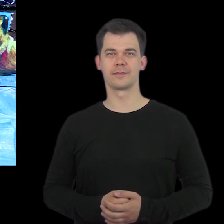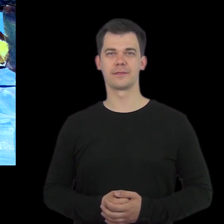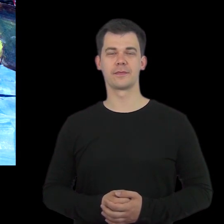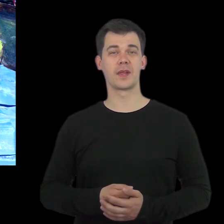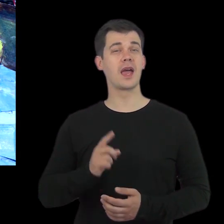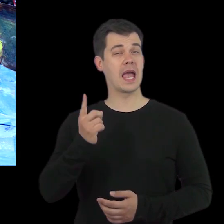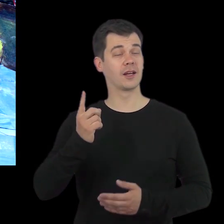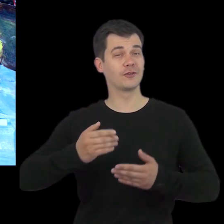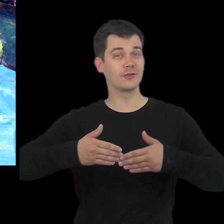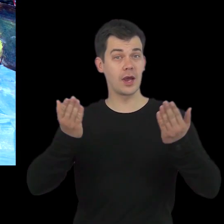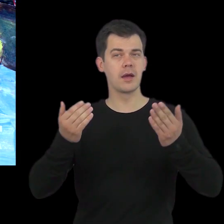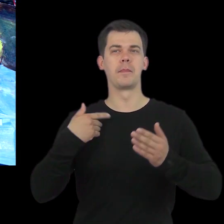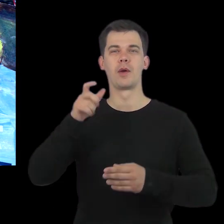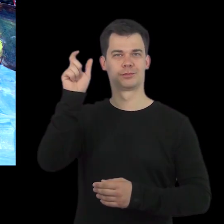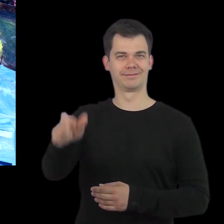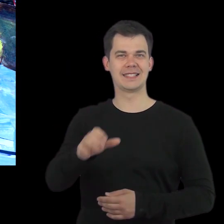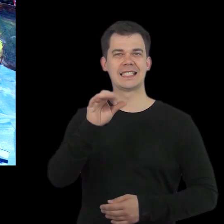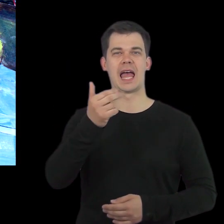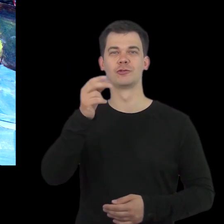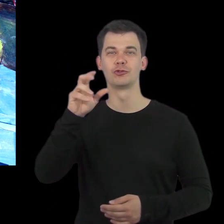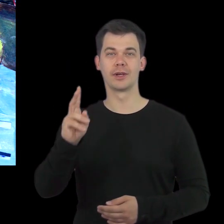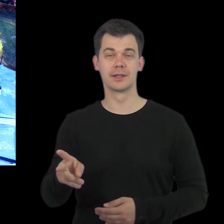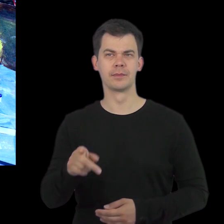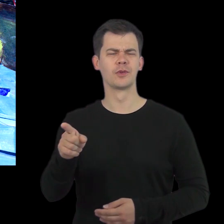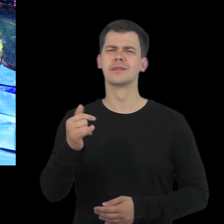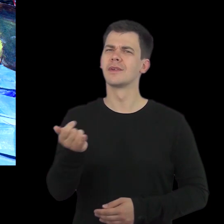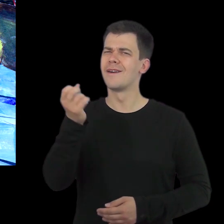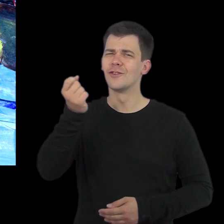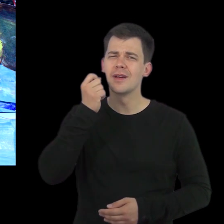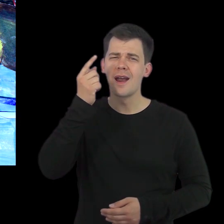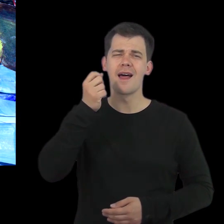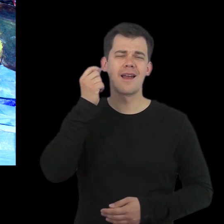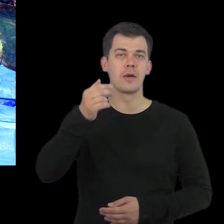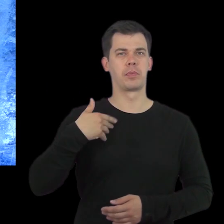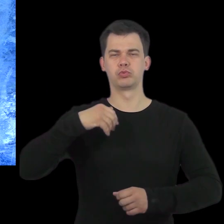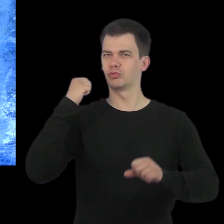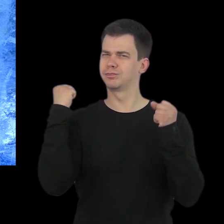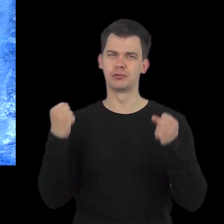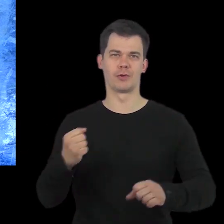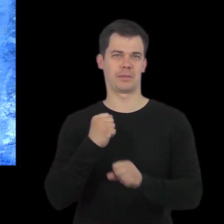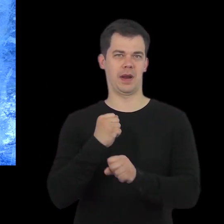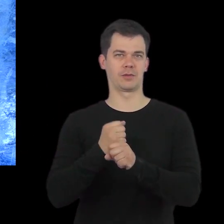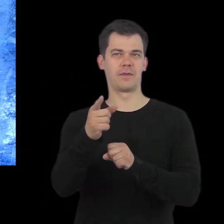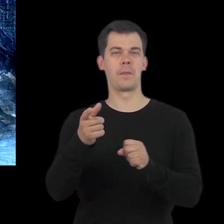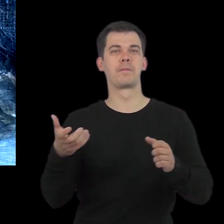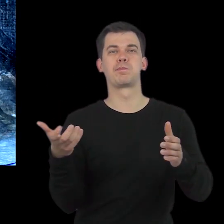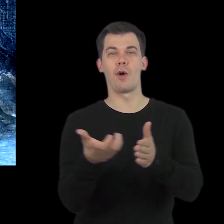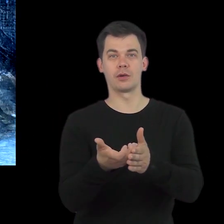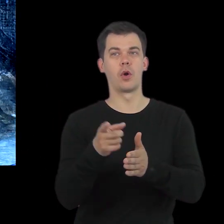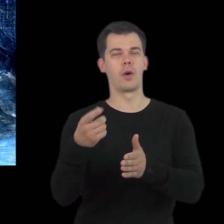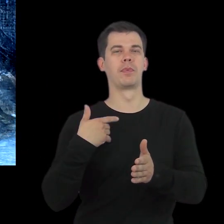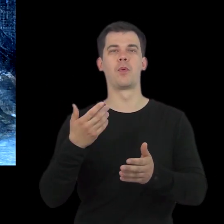Pewnego razu był sobie Stańczyk. Każdego dnia ciężko pracował w porcie, gdzie